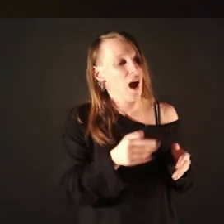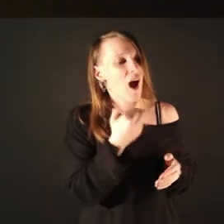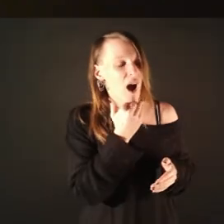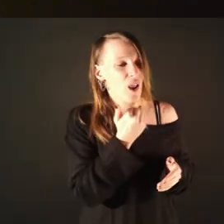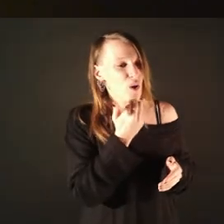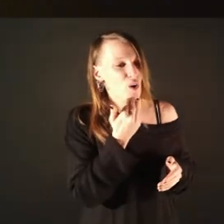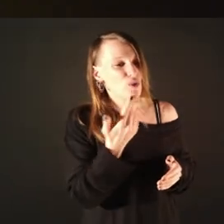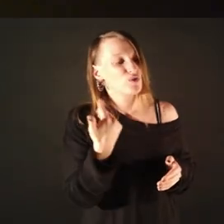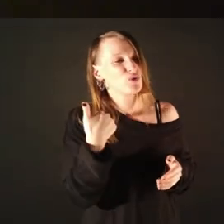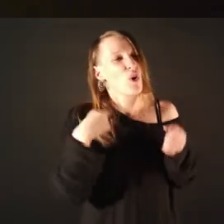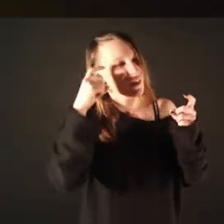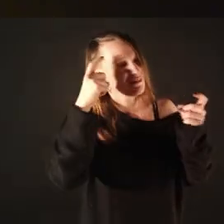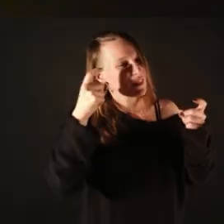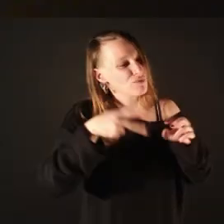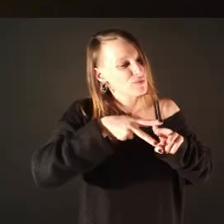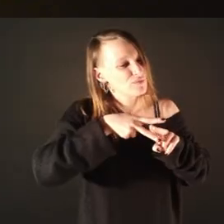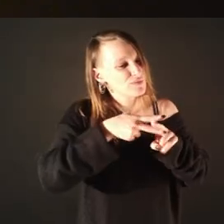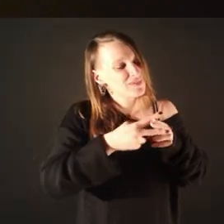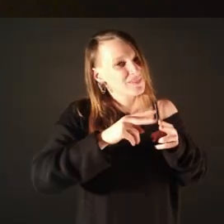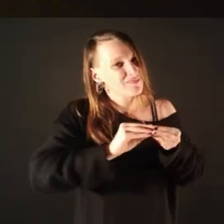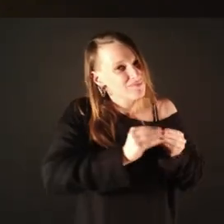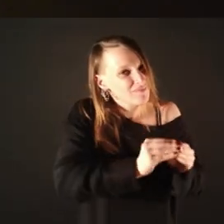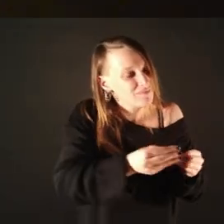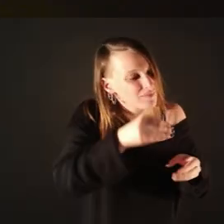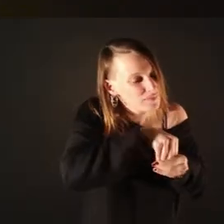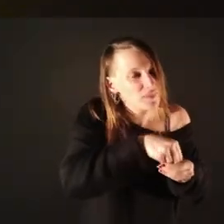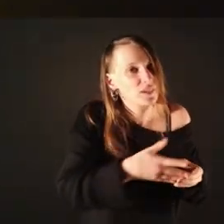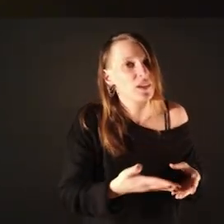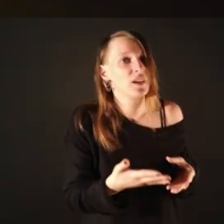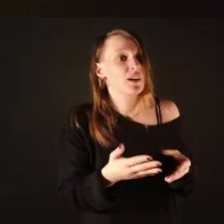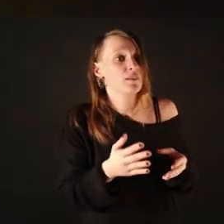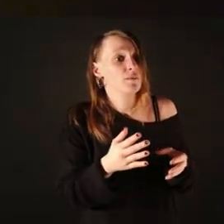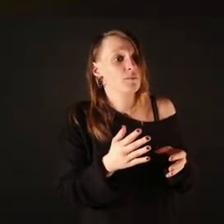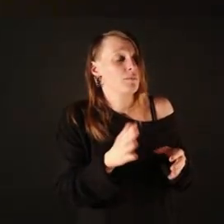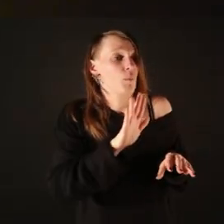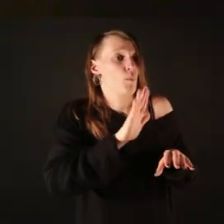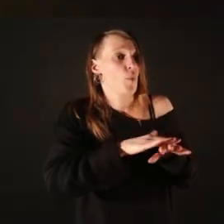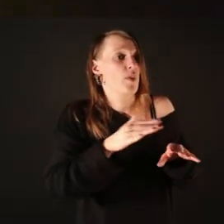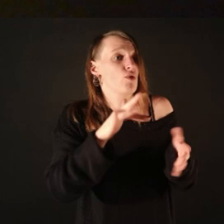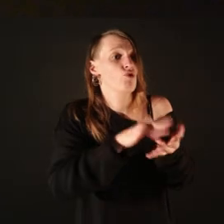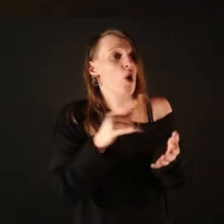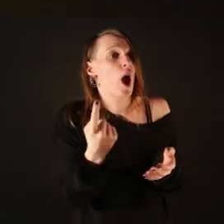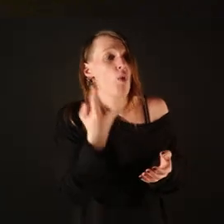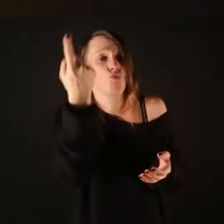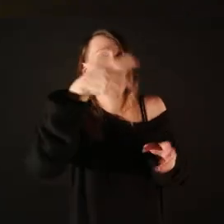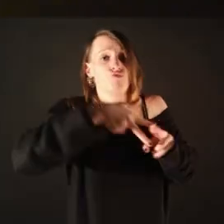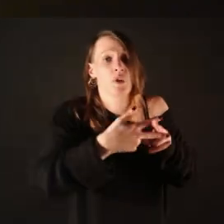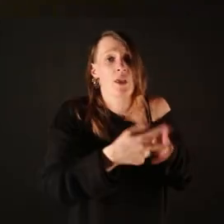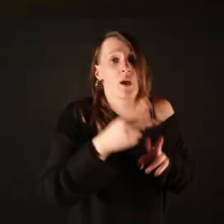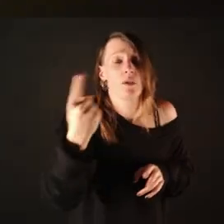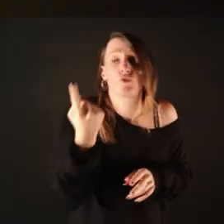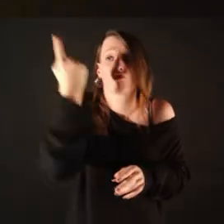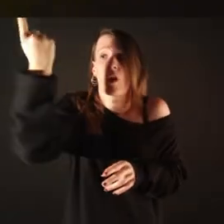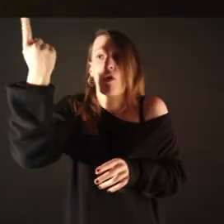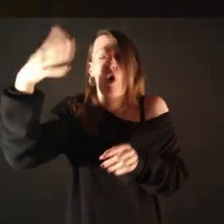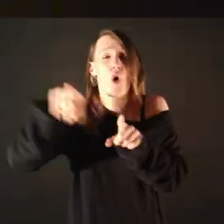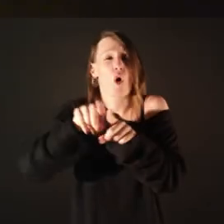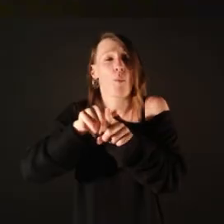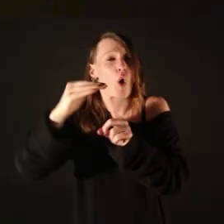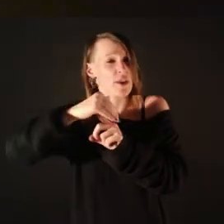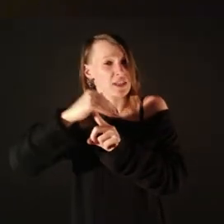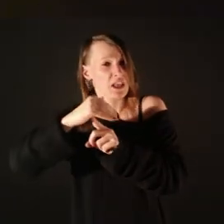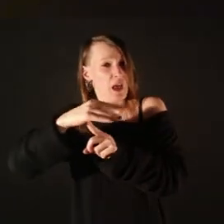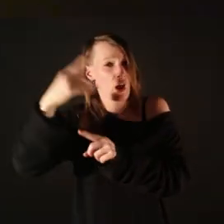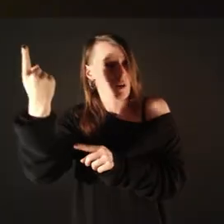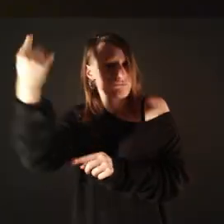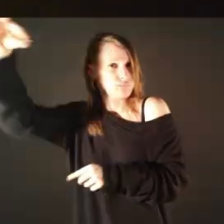que jo estic fent en els tallers i que al final fas un taller, suelto així, i que queda una mica com